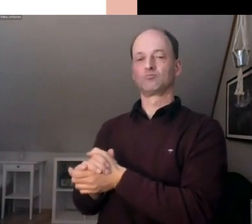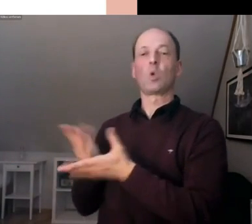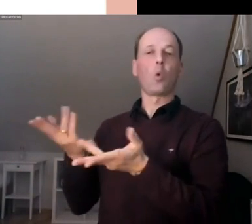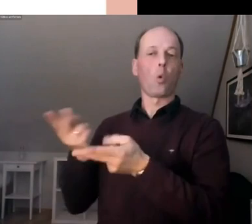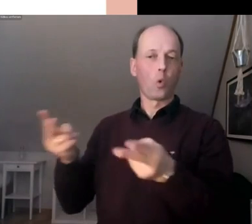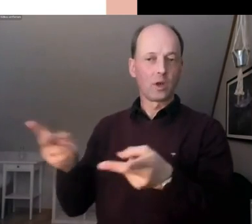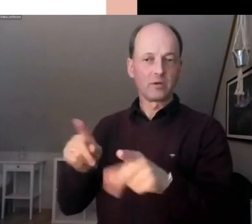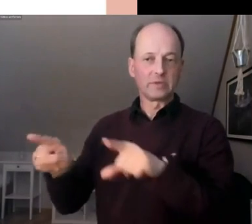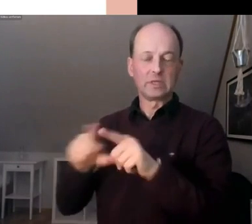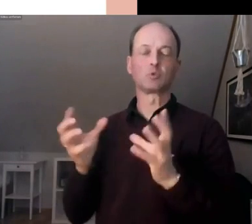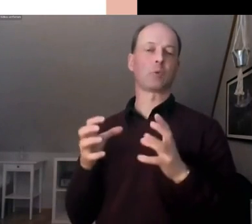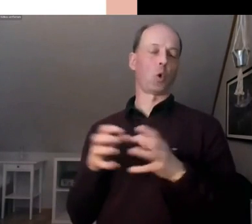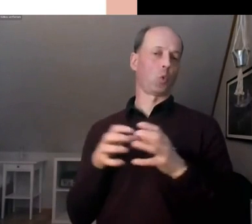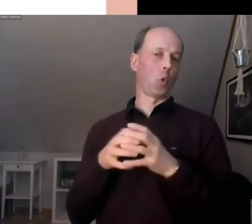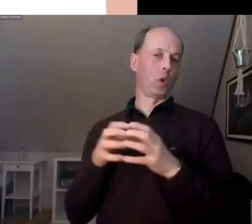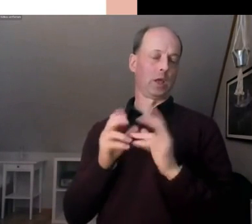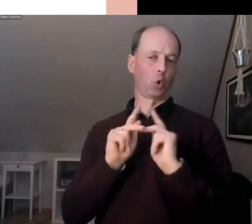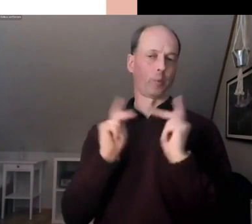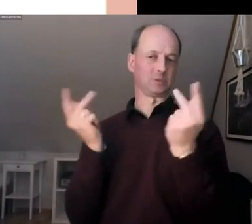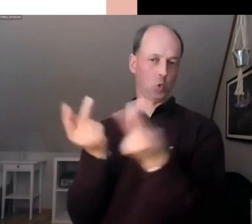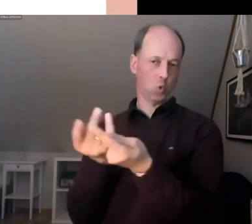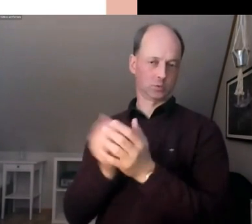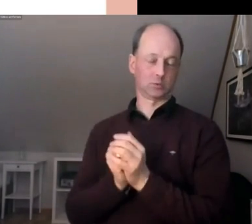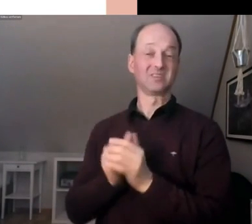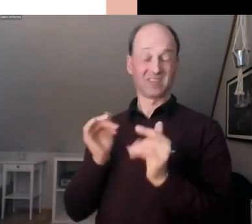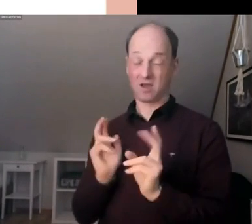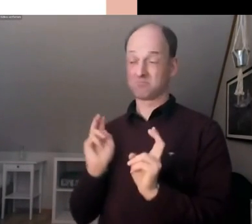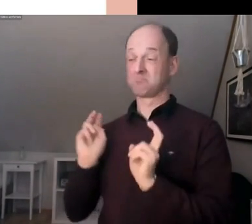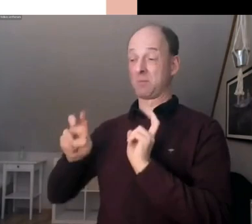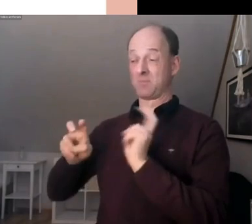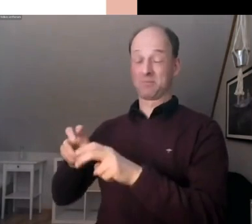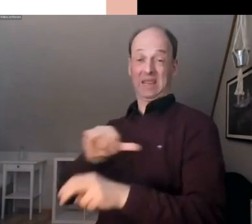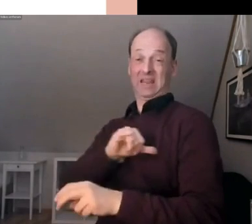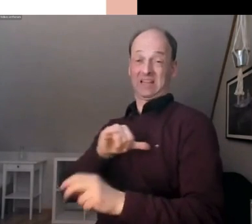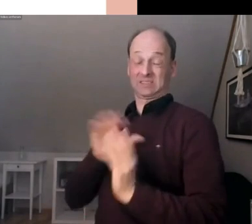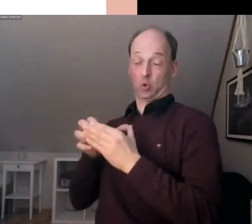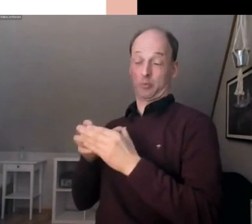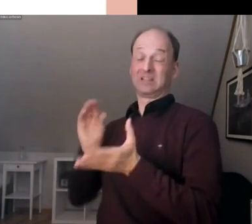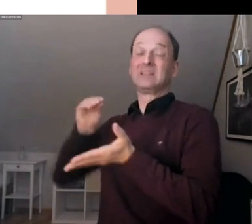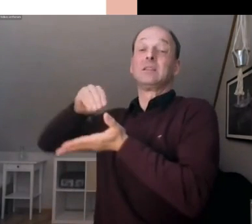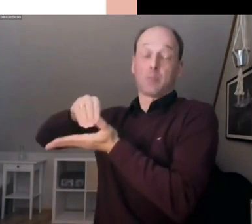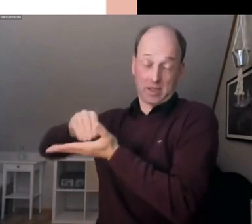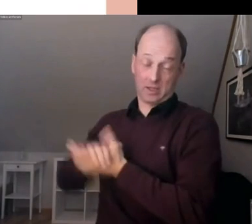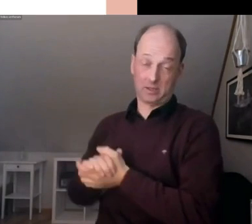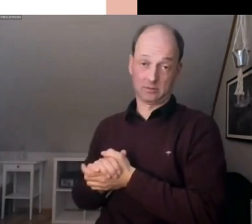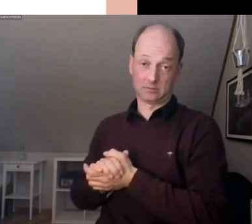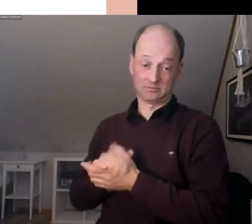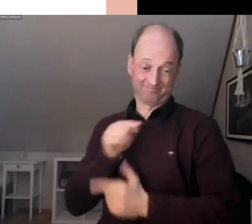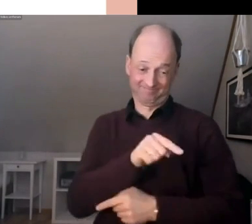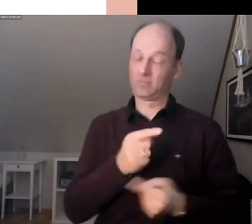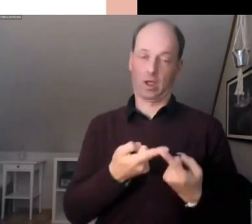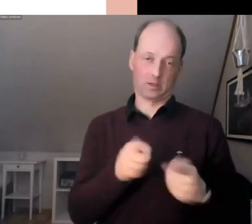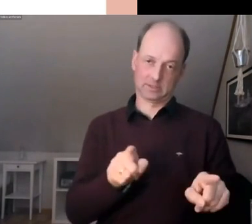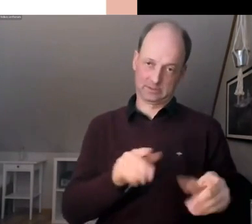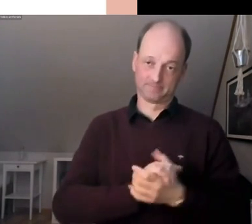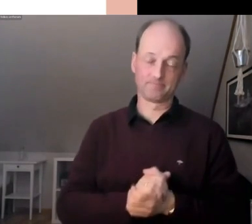wie der Kohlekommission, wo dann auch Interessengruppen drin sitzen. Und als letzten Punkt ist der